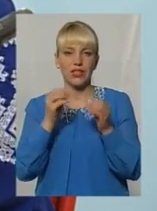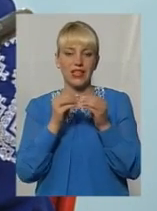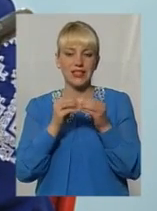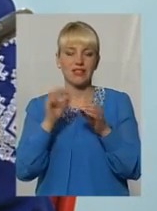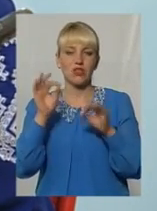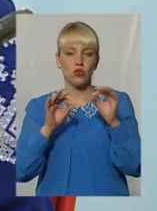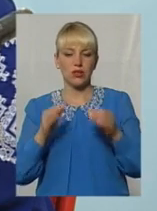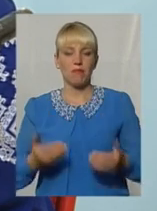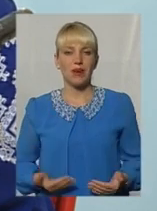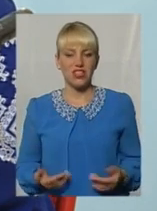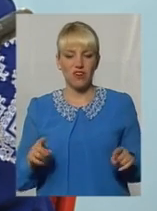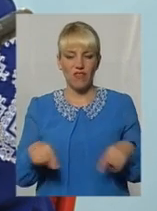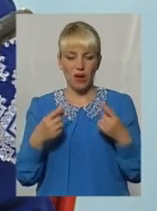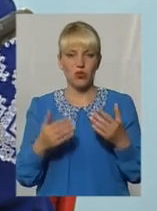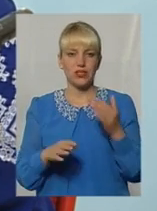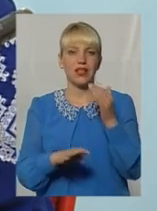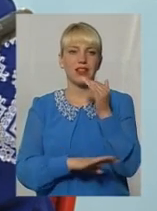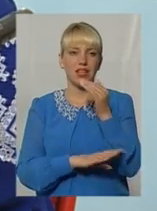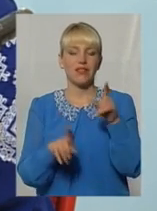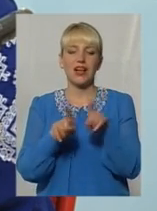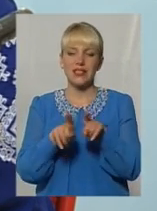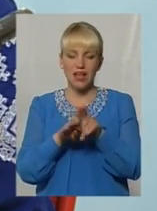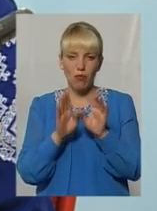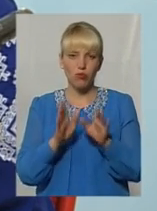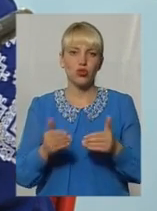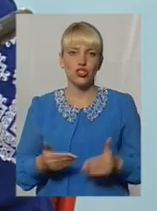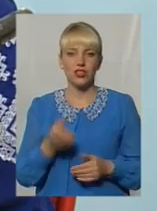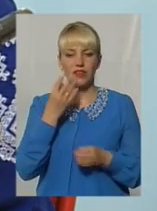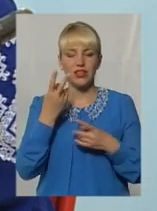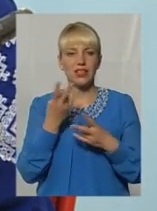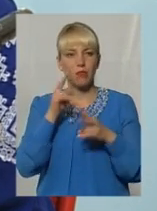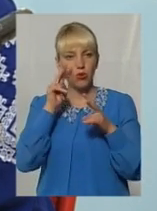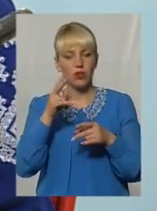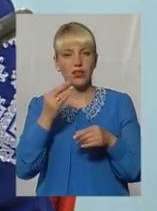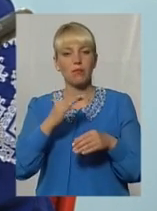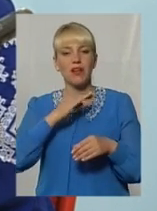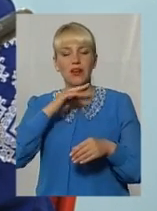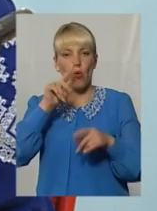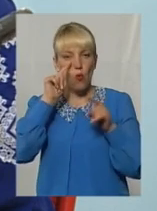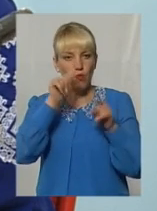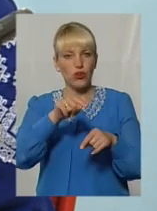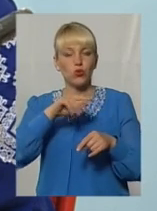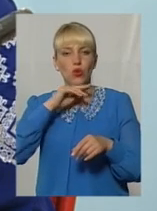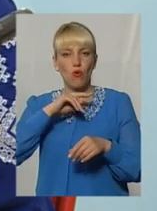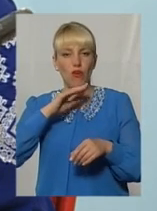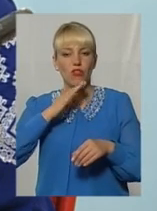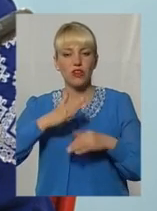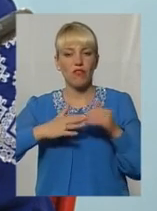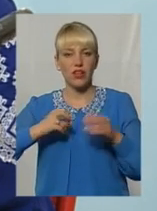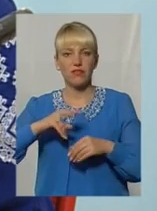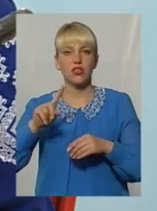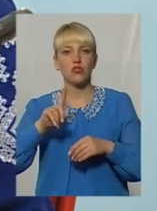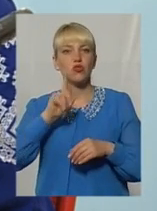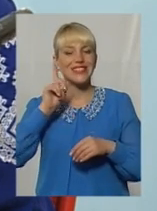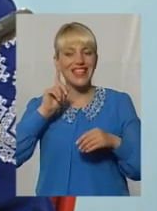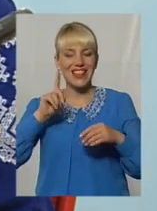дерев, то так само приживуться квіти, але за ними потрібен догляд. А я ще хочу звернути увагу фахівців нашого міста на те, що зелене або